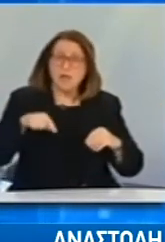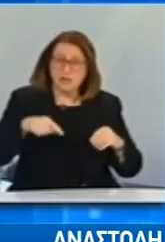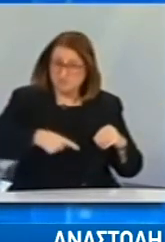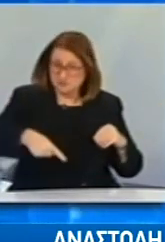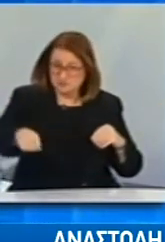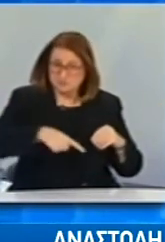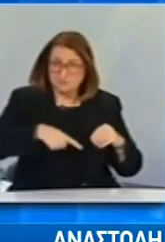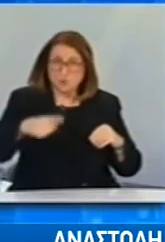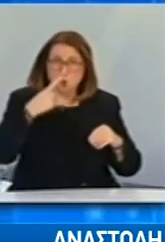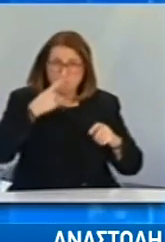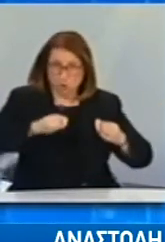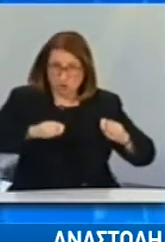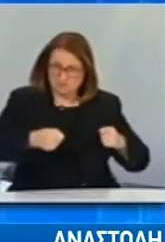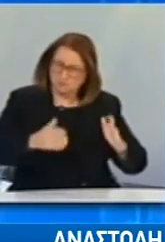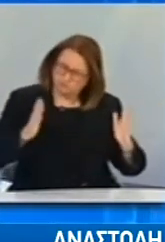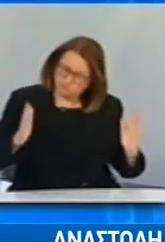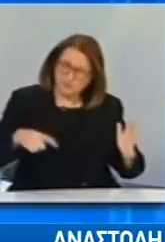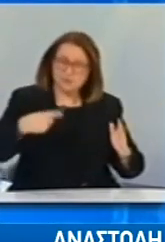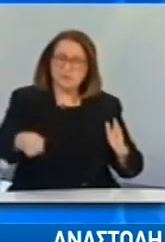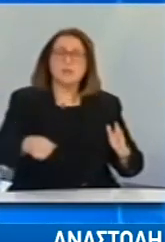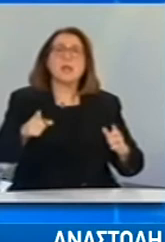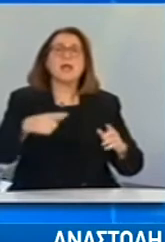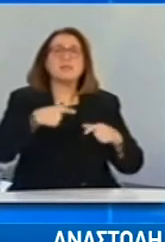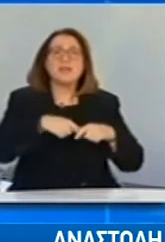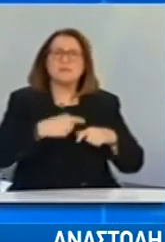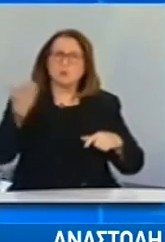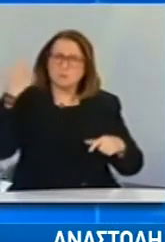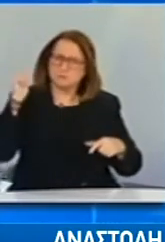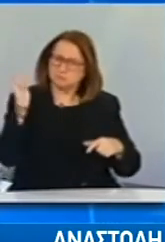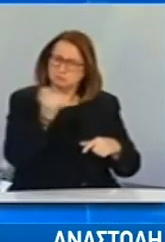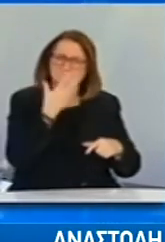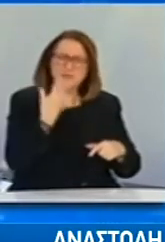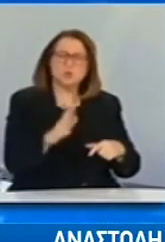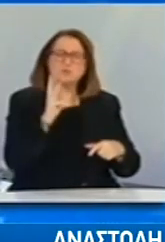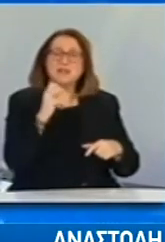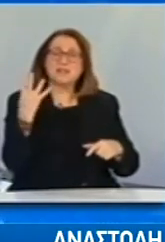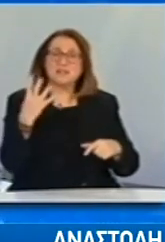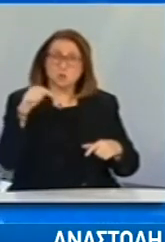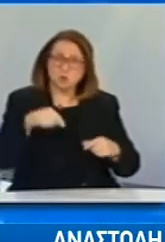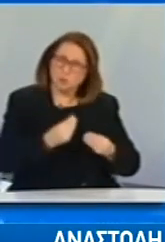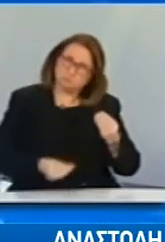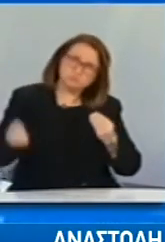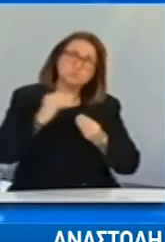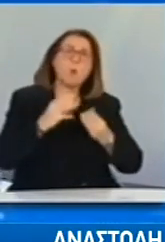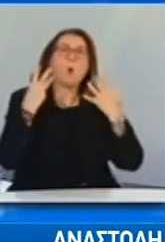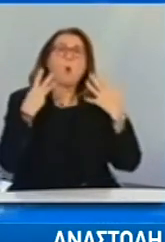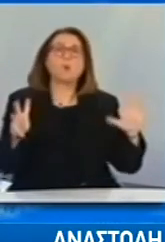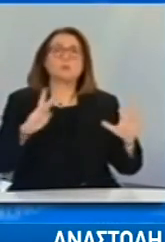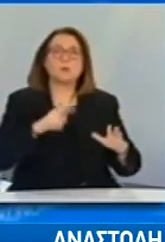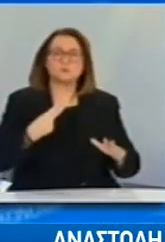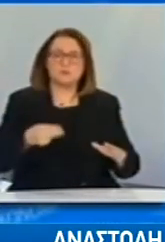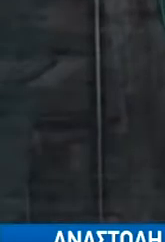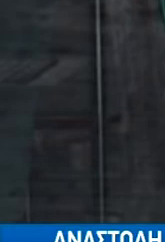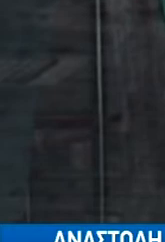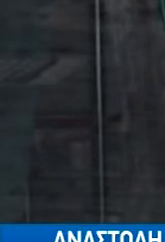αντί για 534 ευρώ, 800 ευρώ υπολογιζόμενα αναλογικά για τις ημέρες